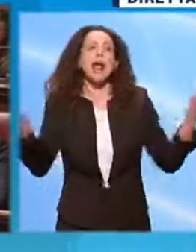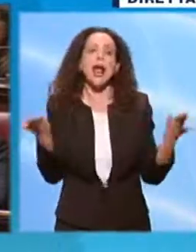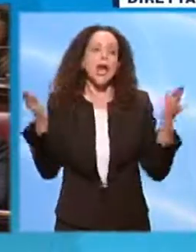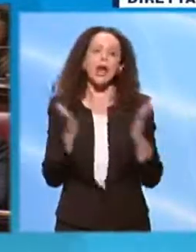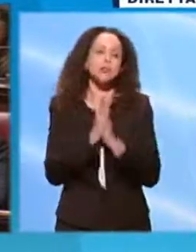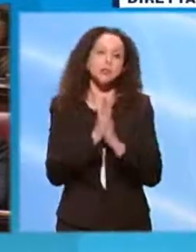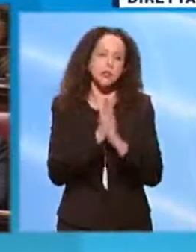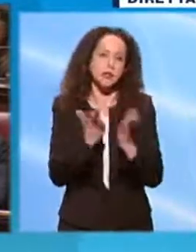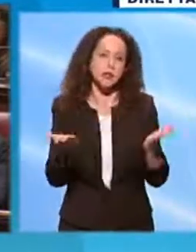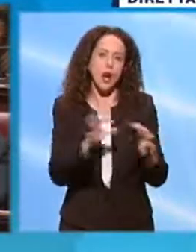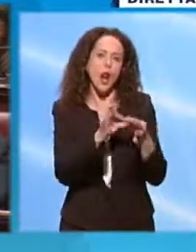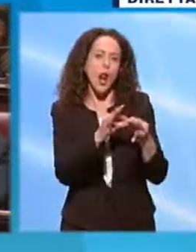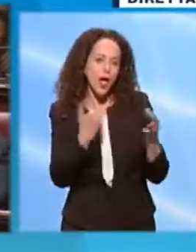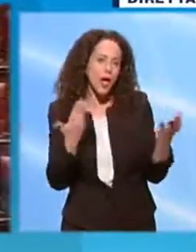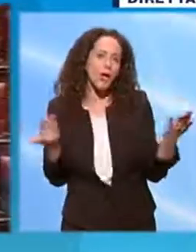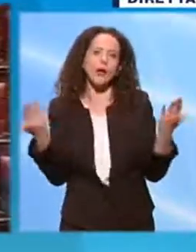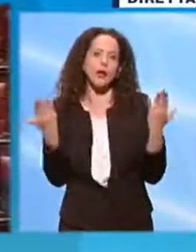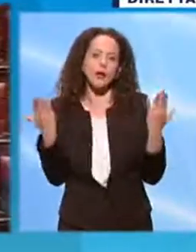Ragazzi!